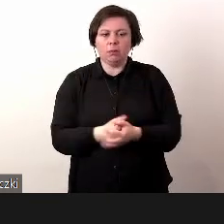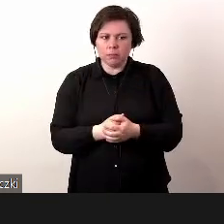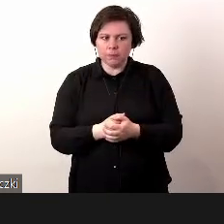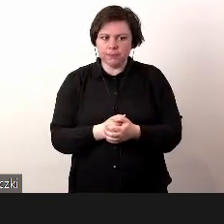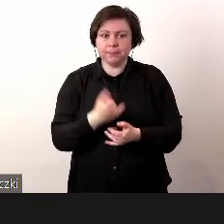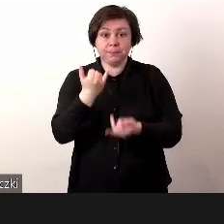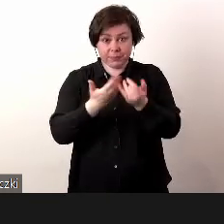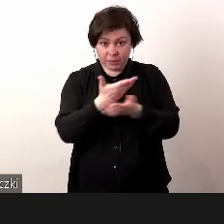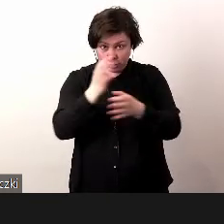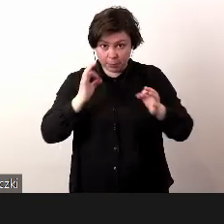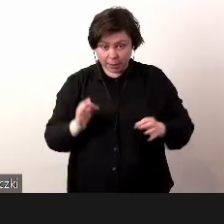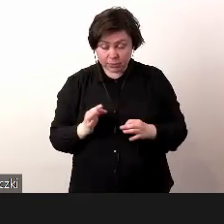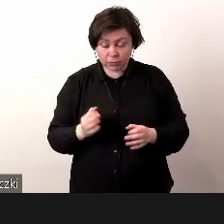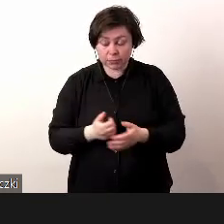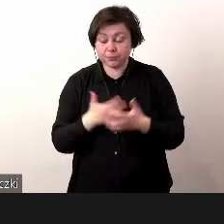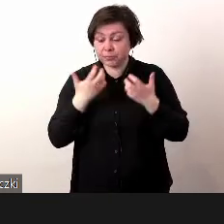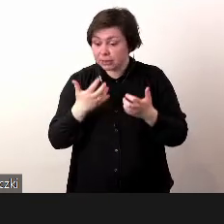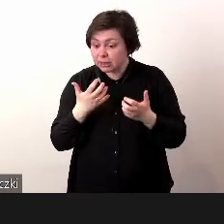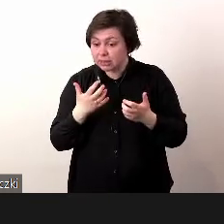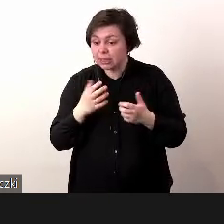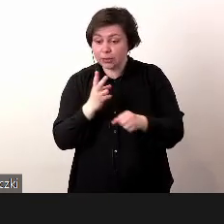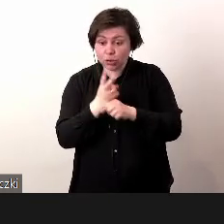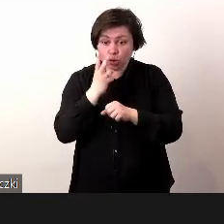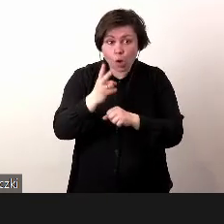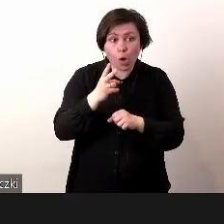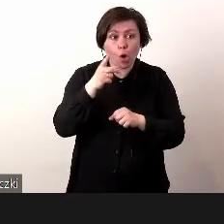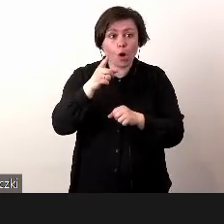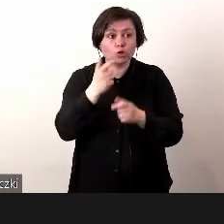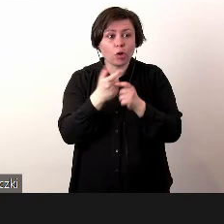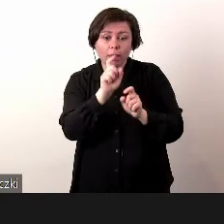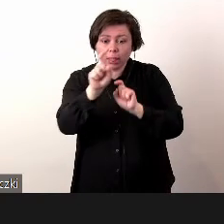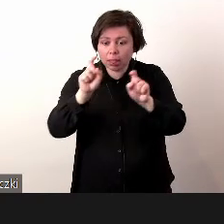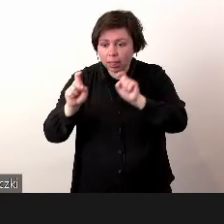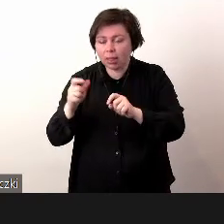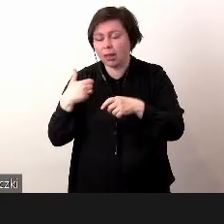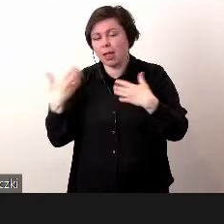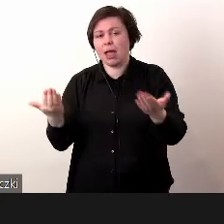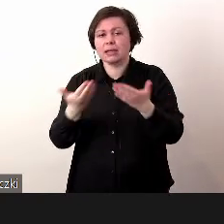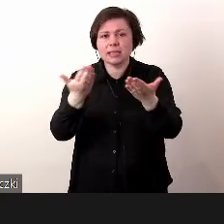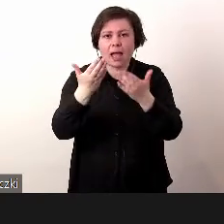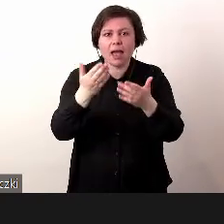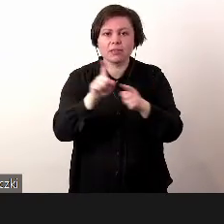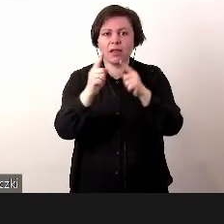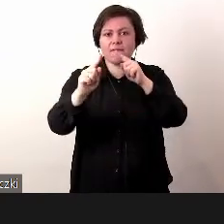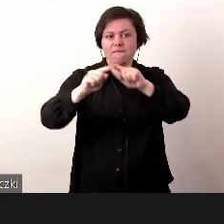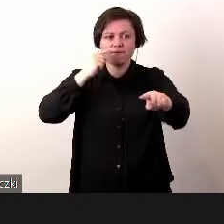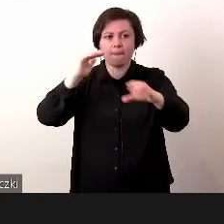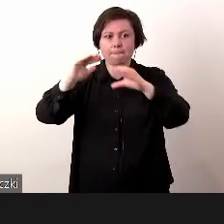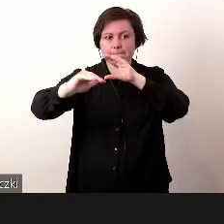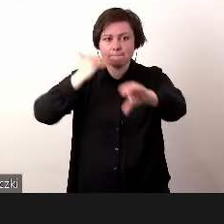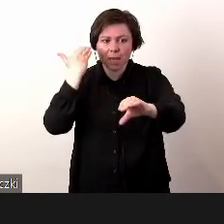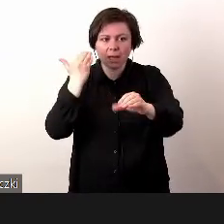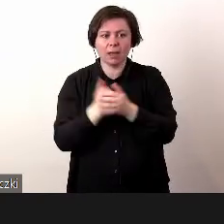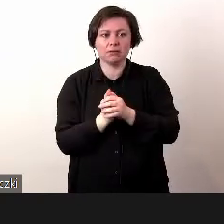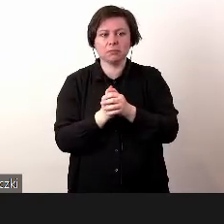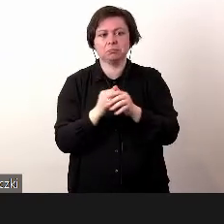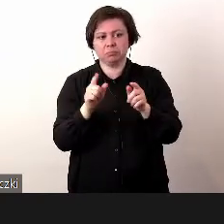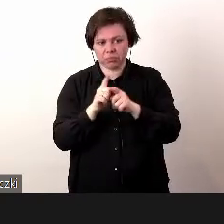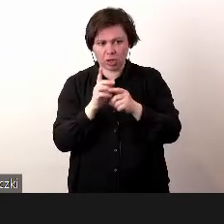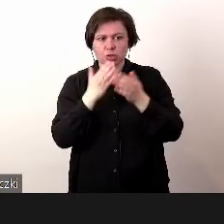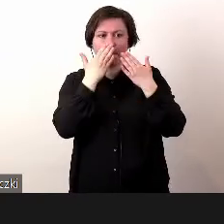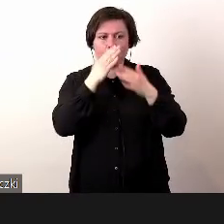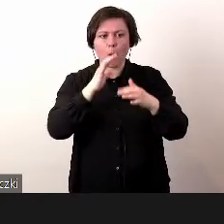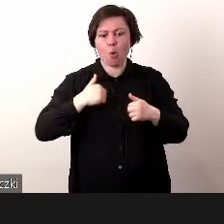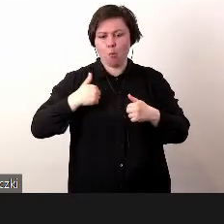Jeżeli będą Państwo chcieli taki dostęp, żeby sobie poklikać, to ja zachęcam też do wysłania do mnie maila, też go pokażę na